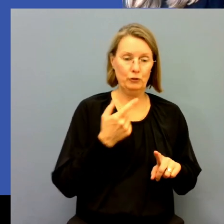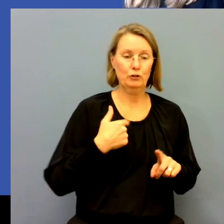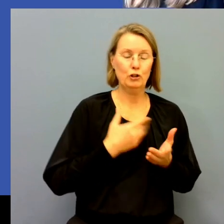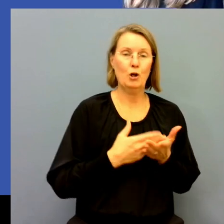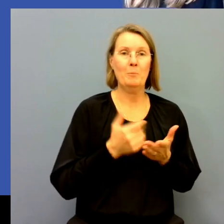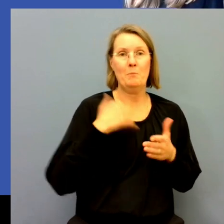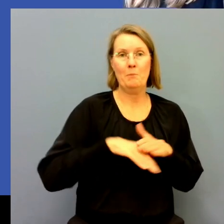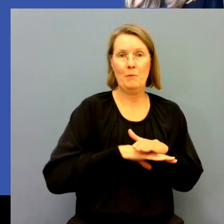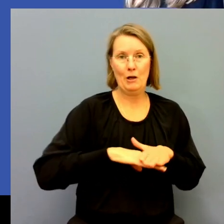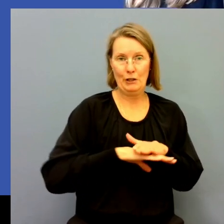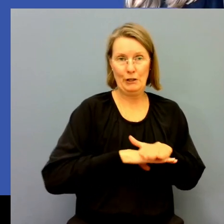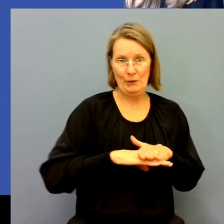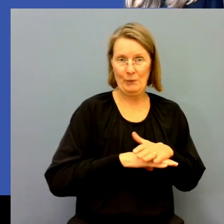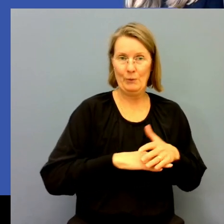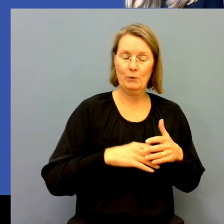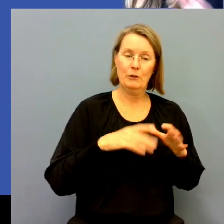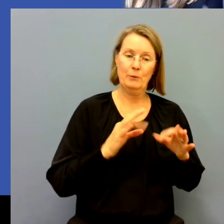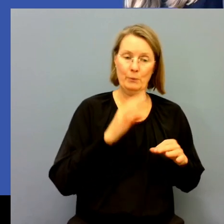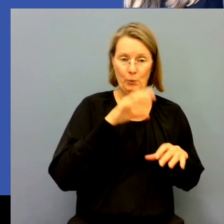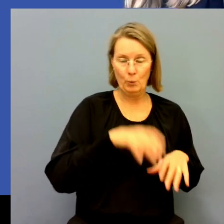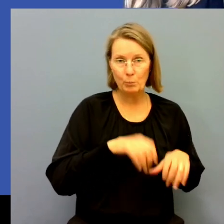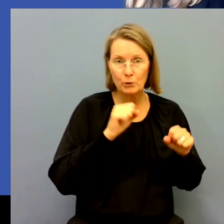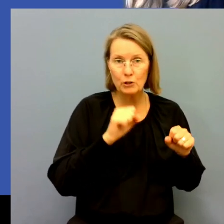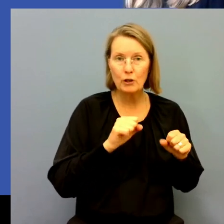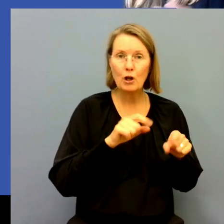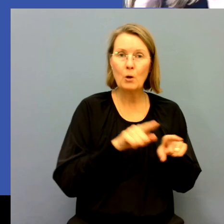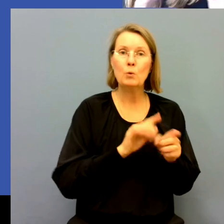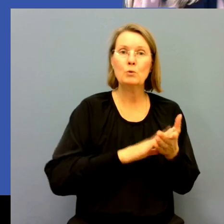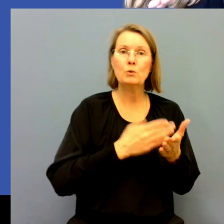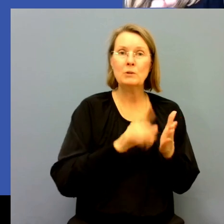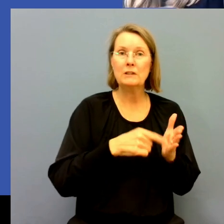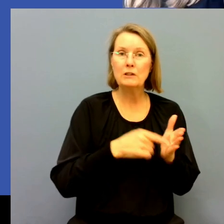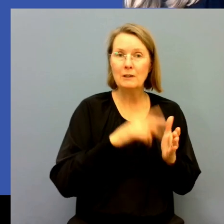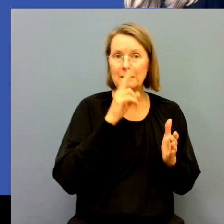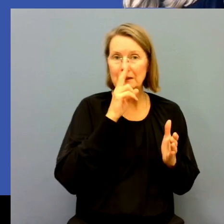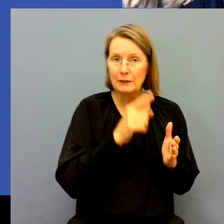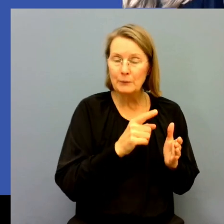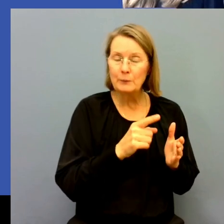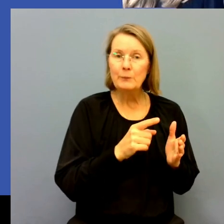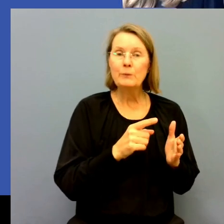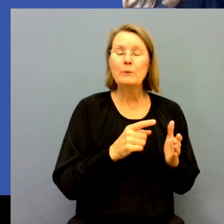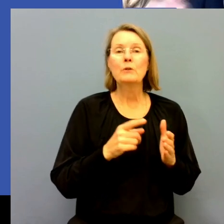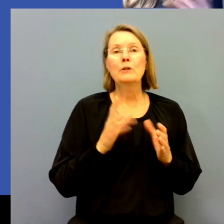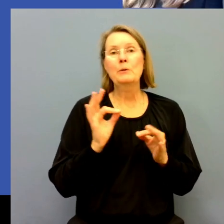bakgrund till hur det ser ut idag med uppdragen ute på torkcentralerna.